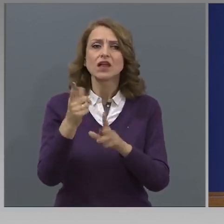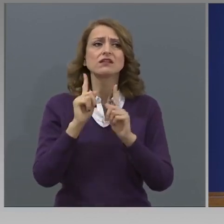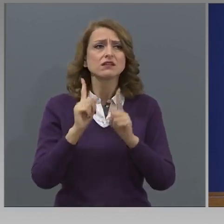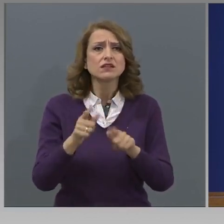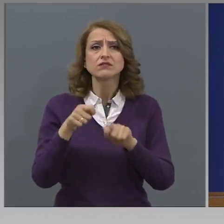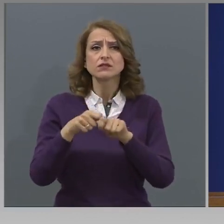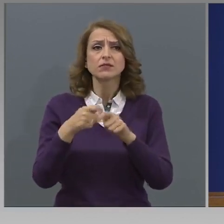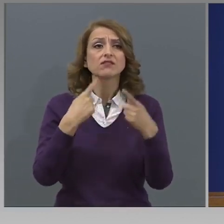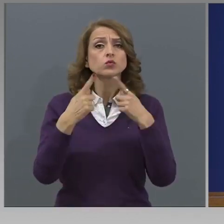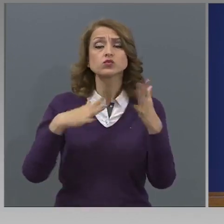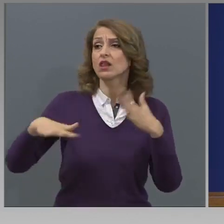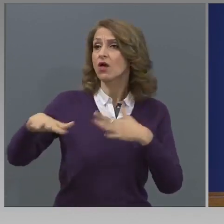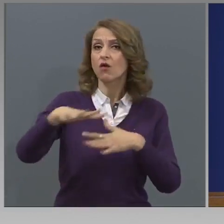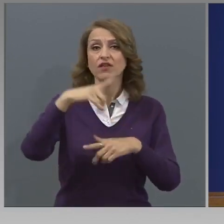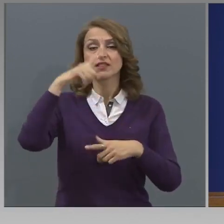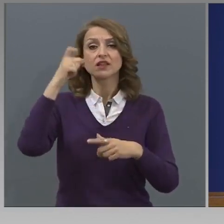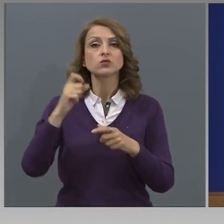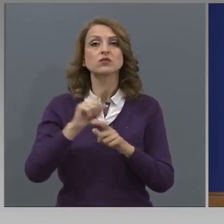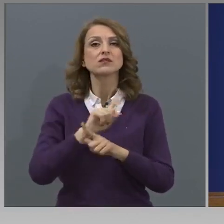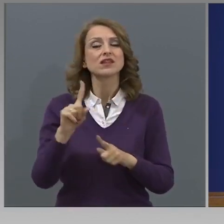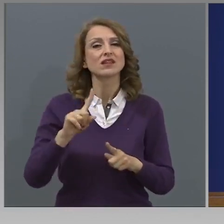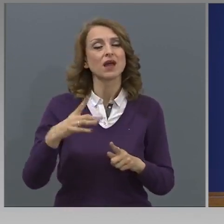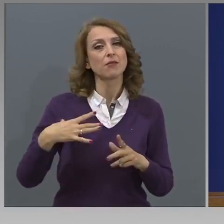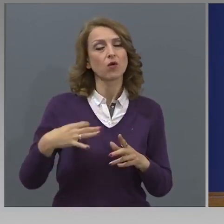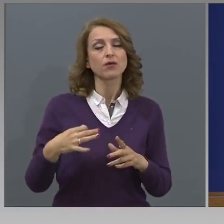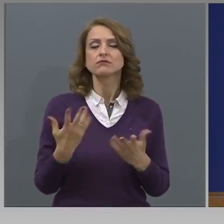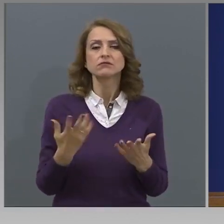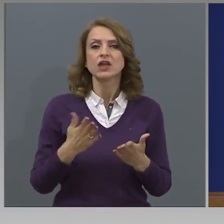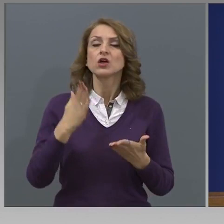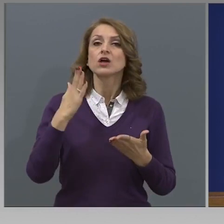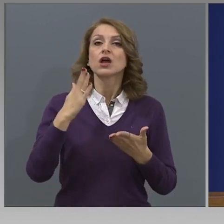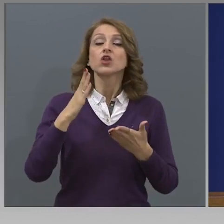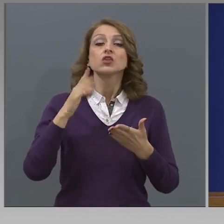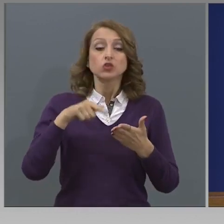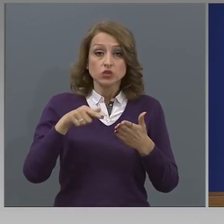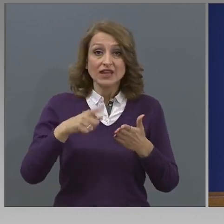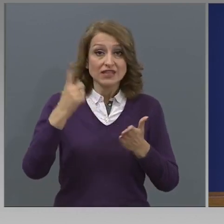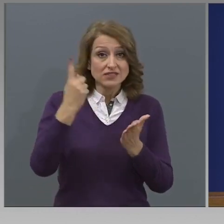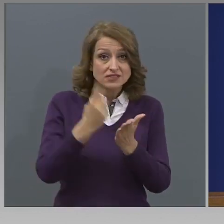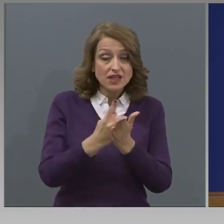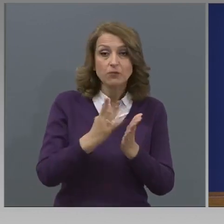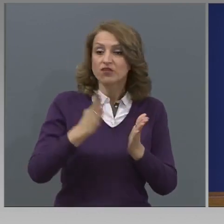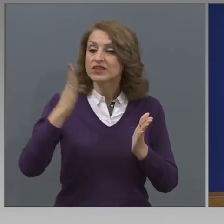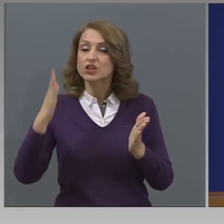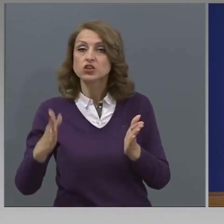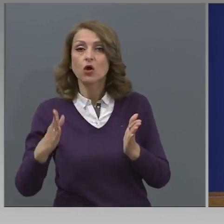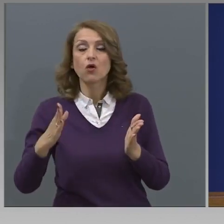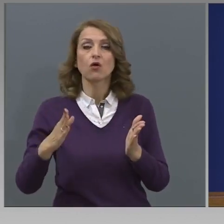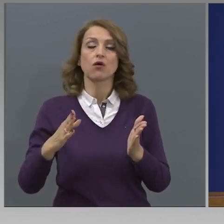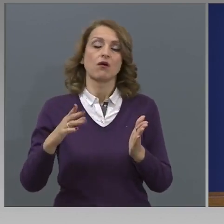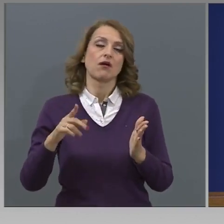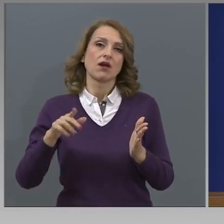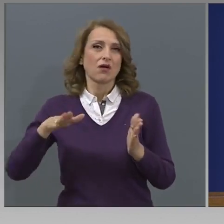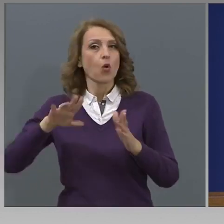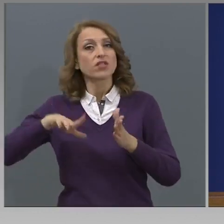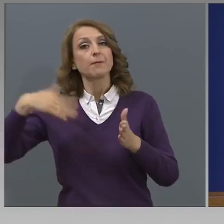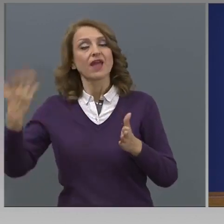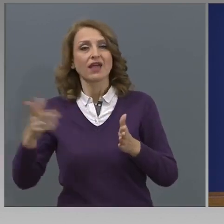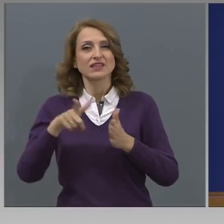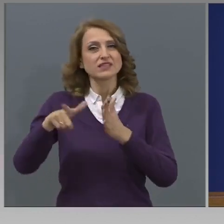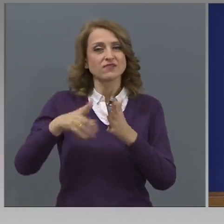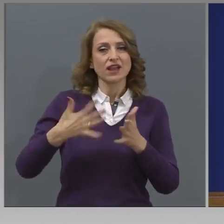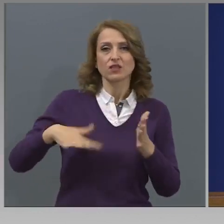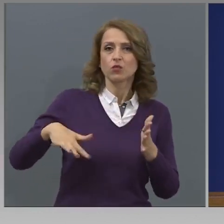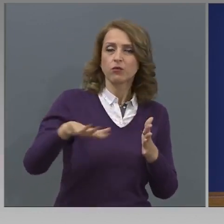В заповедта се включва до отмяна на извънредното положение работодателите да прилагат мерки за превенция и